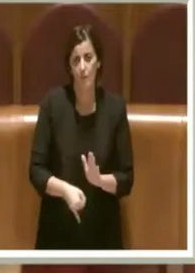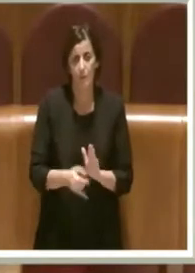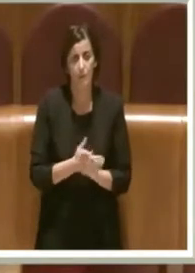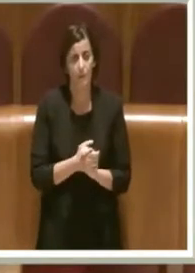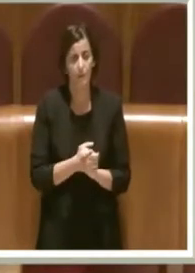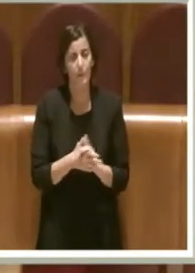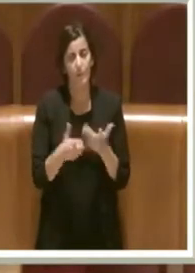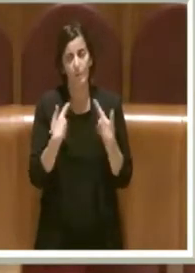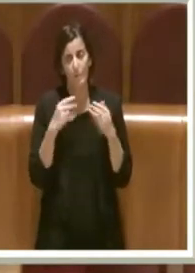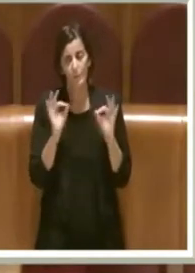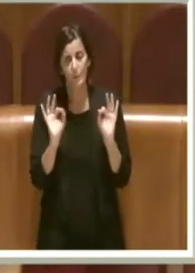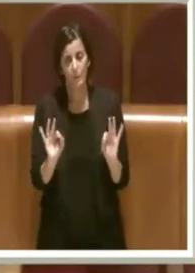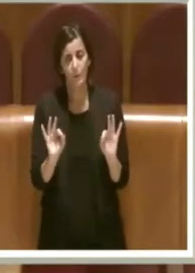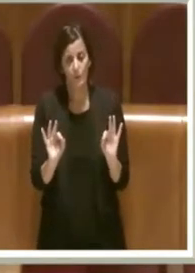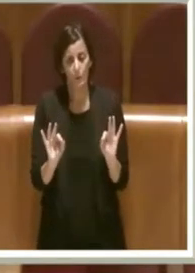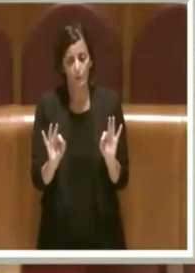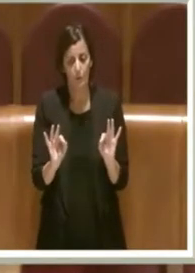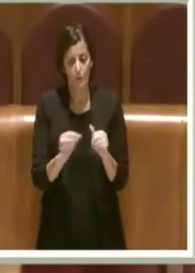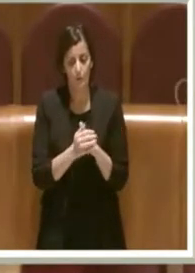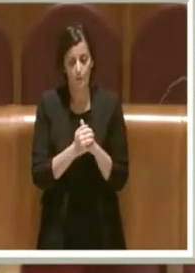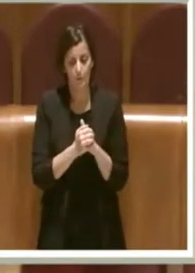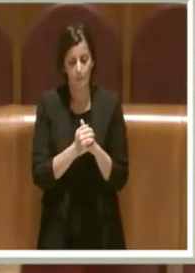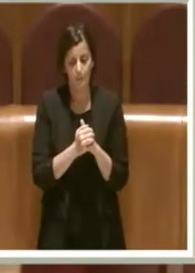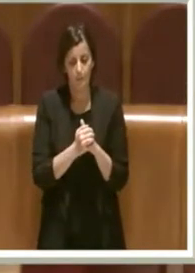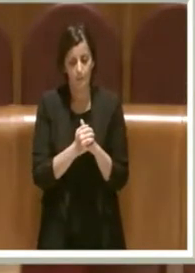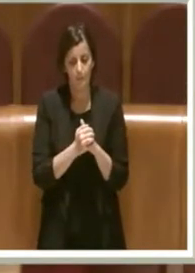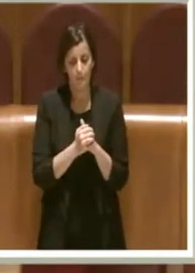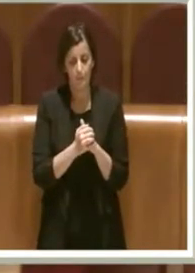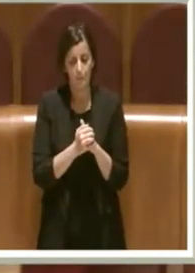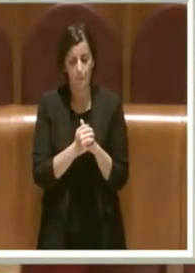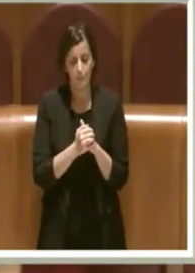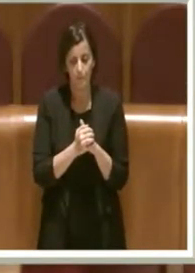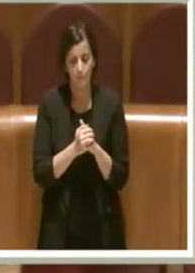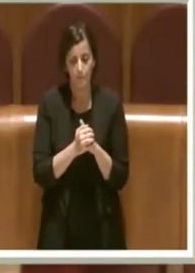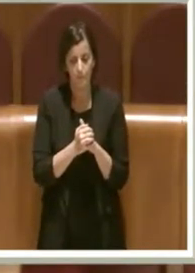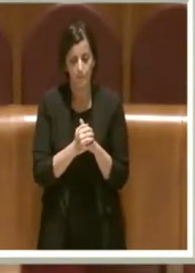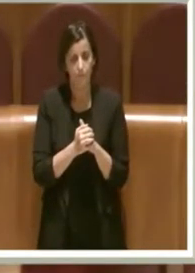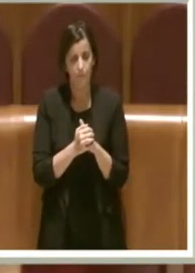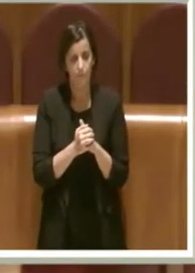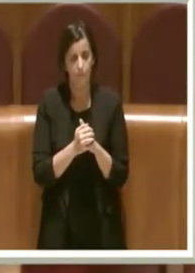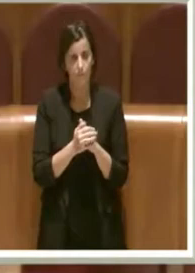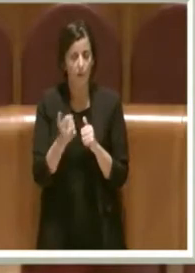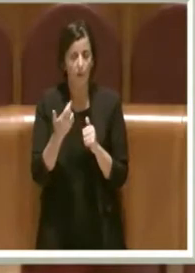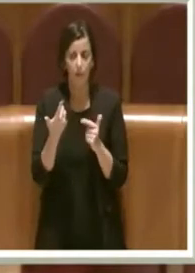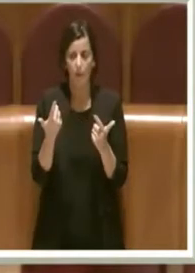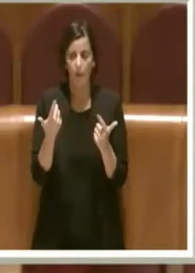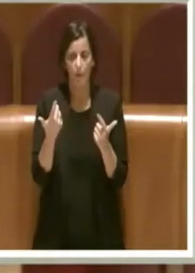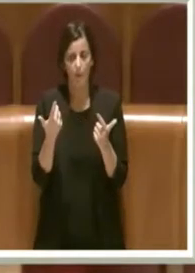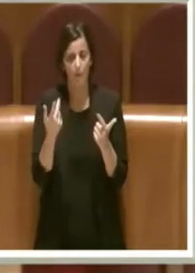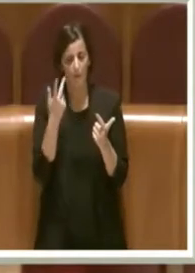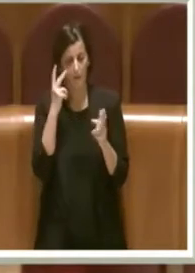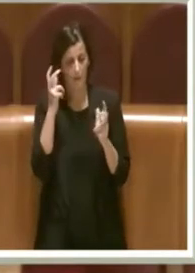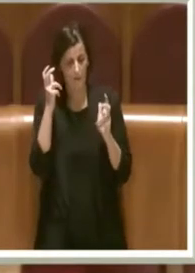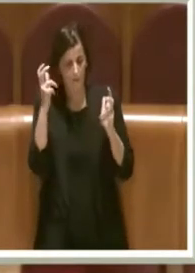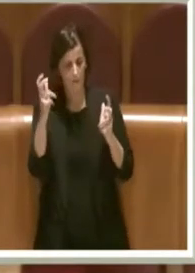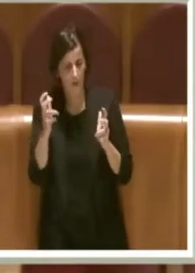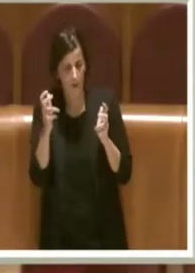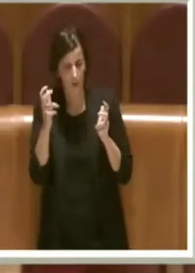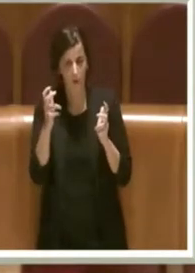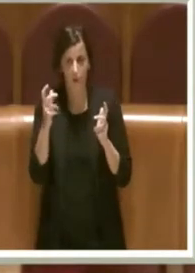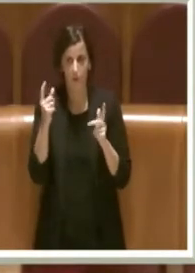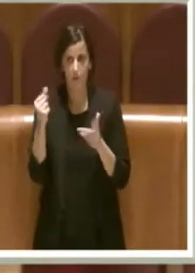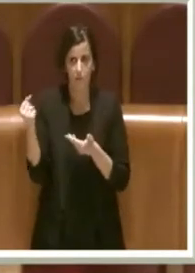comprende gli sforzi e i fondi che ha messo l